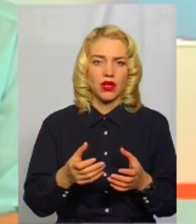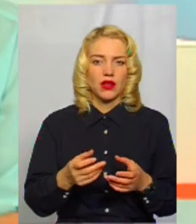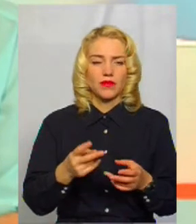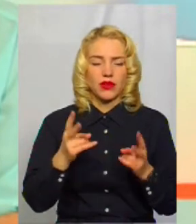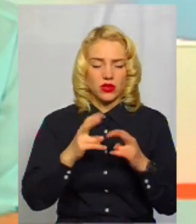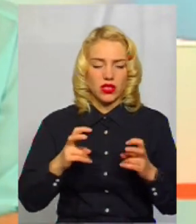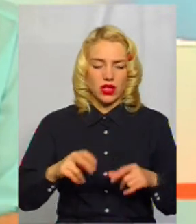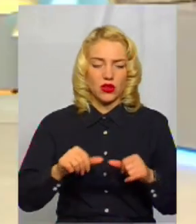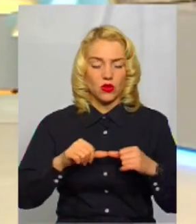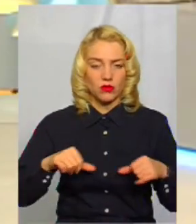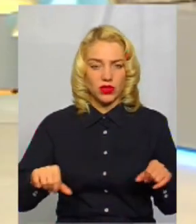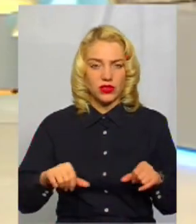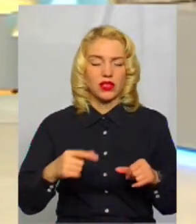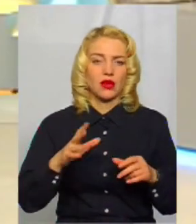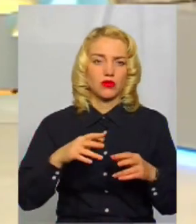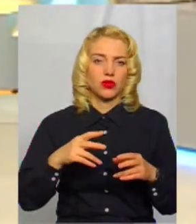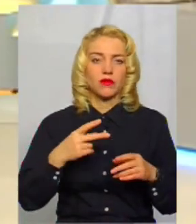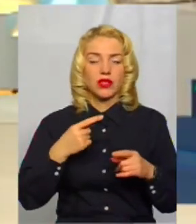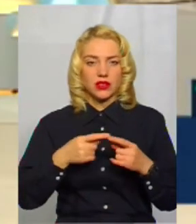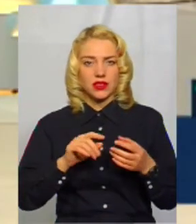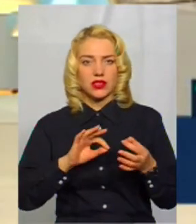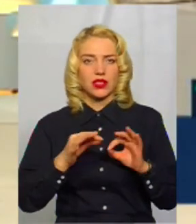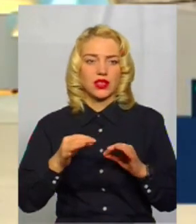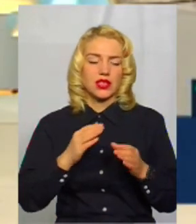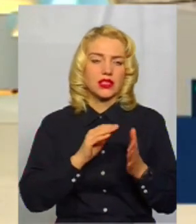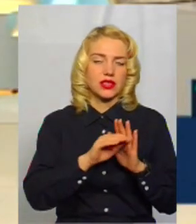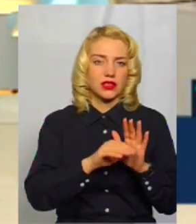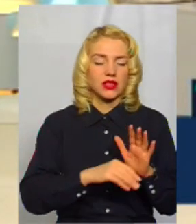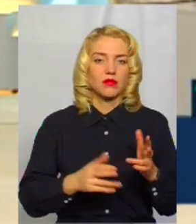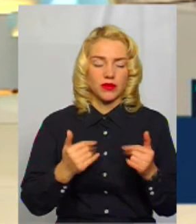і допускає… така досить складна система. Так.